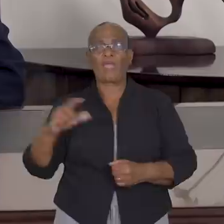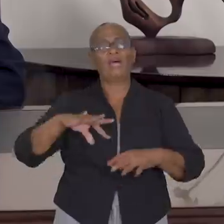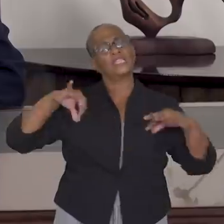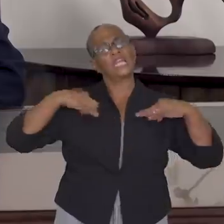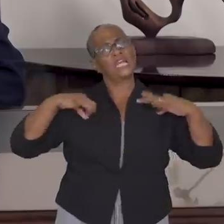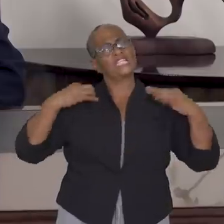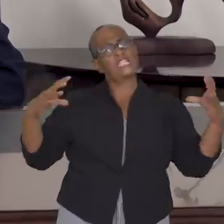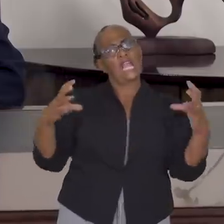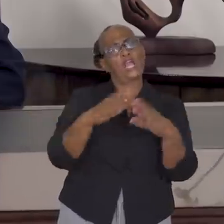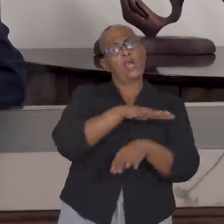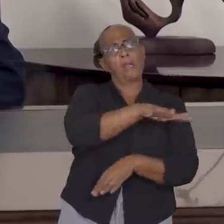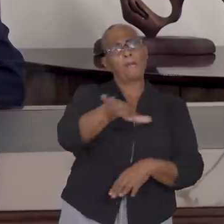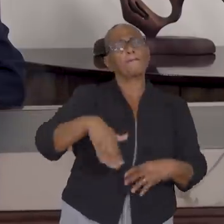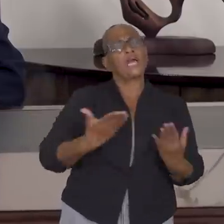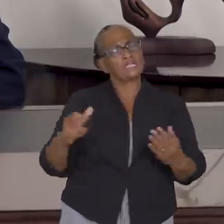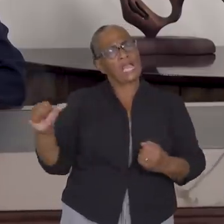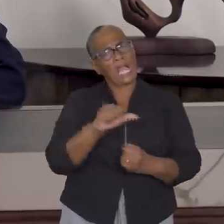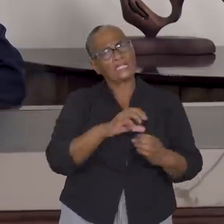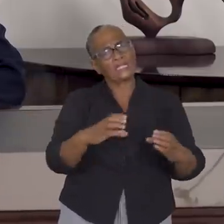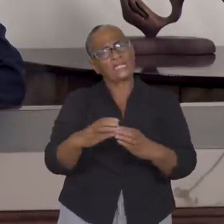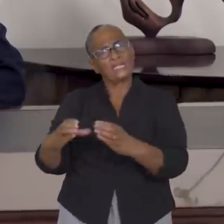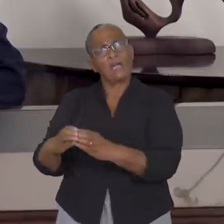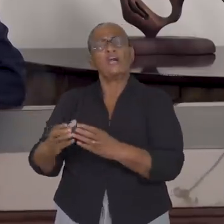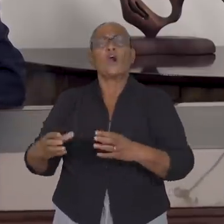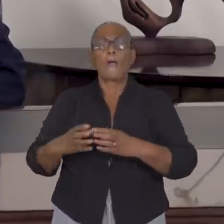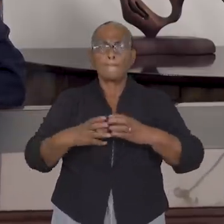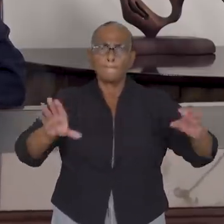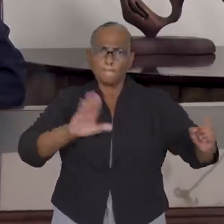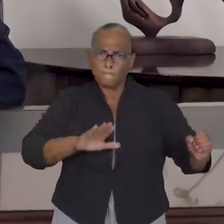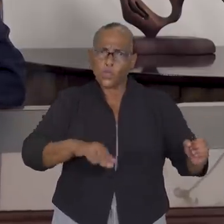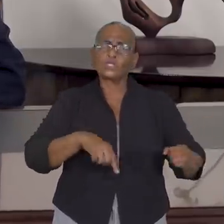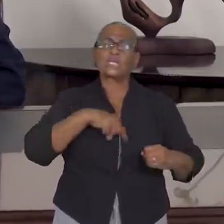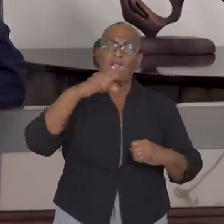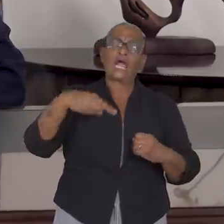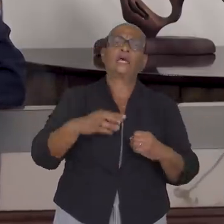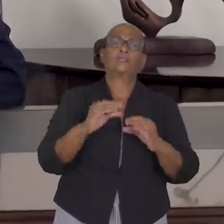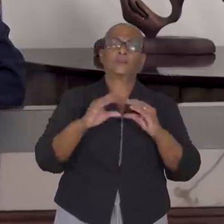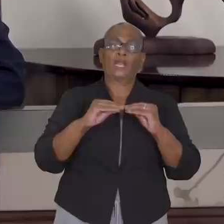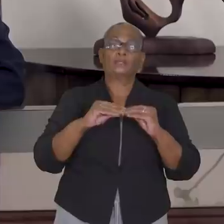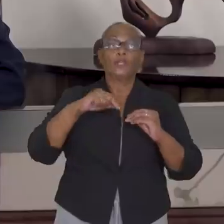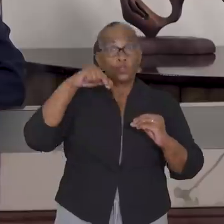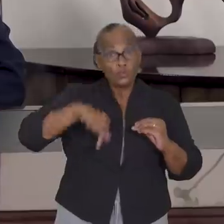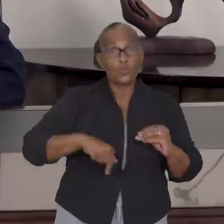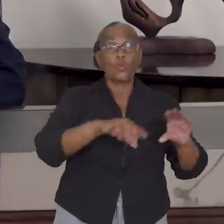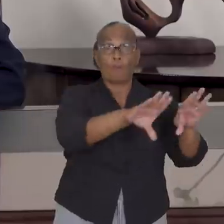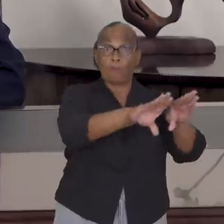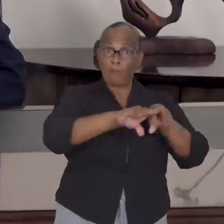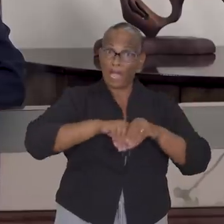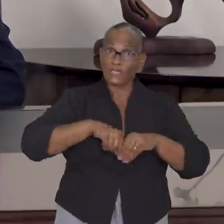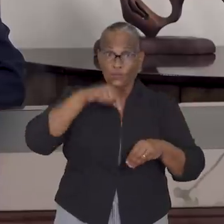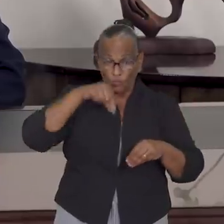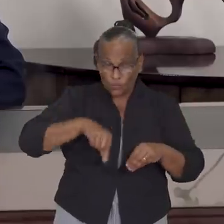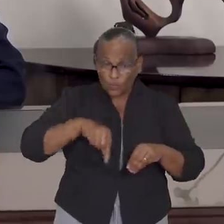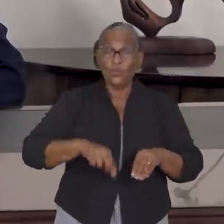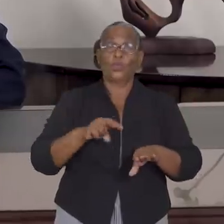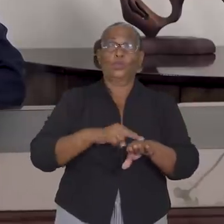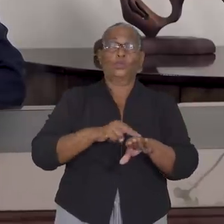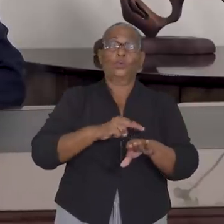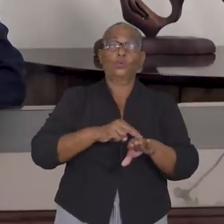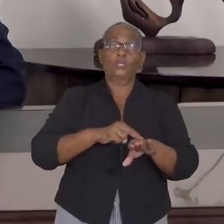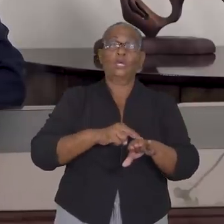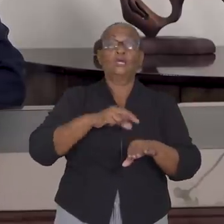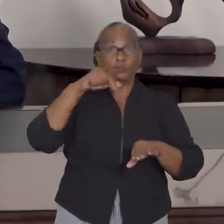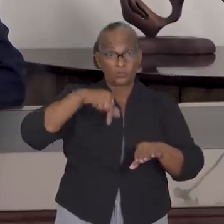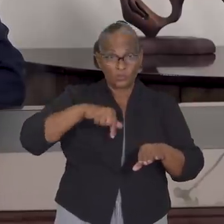vermakelijkheidsgelegenheden en de transportsector. 12. Indien aanpassingen met betrekking tot de